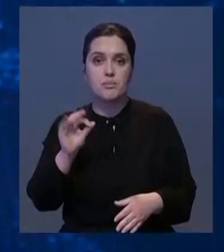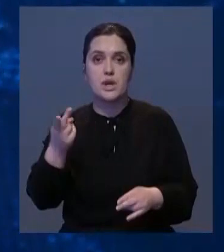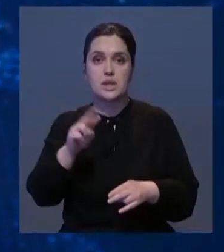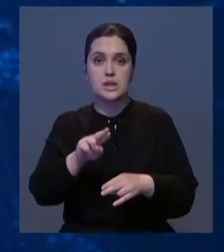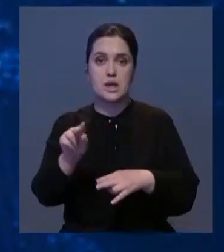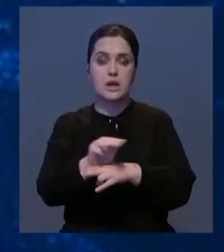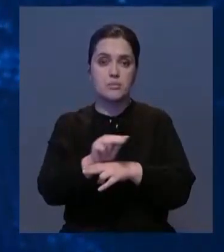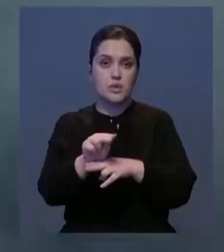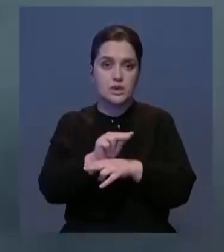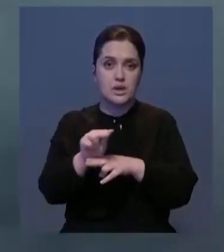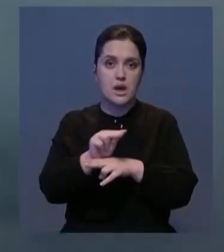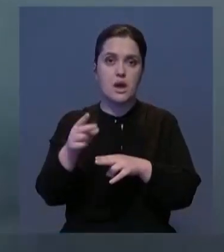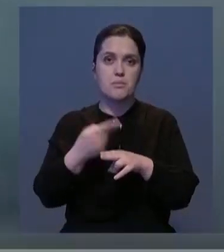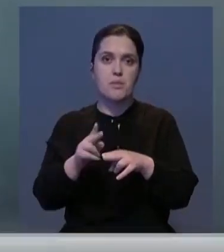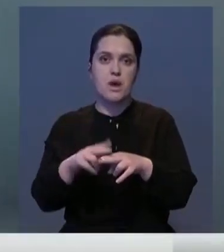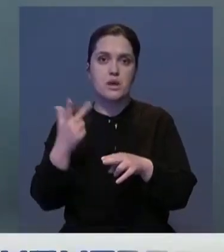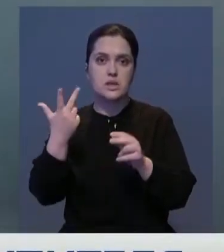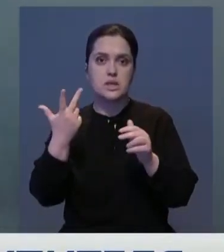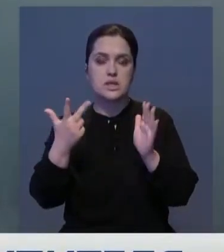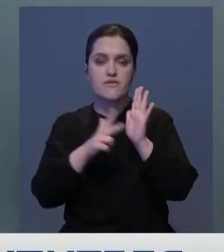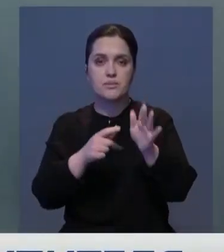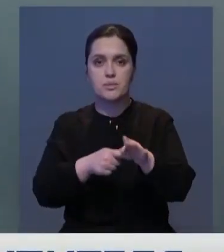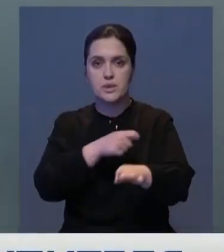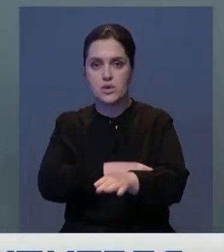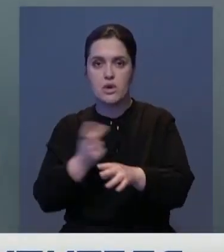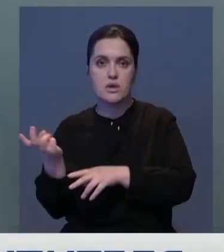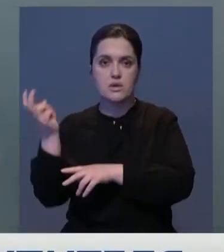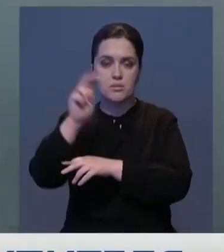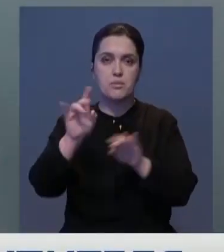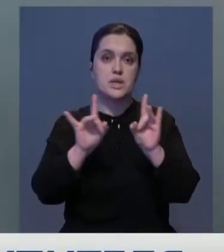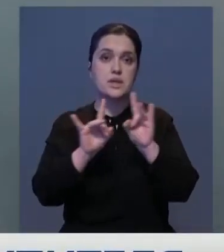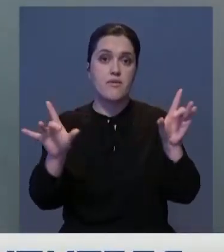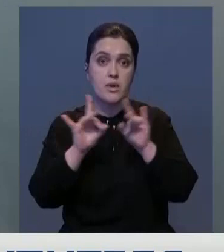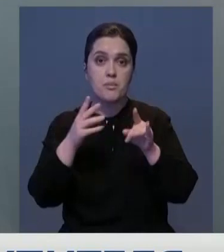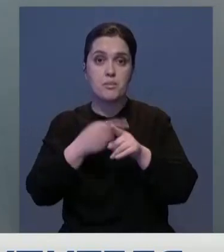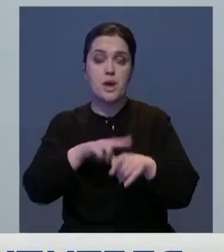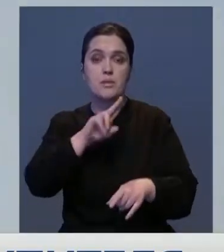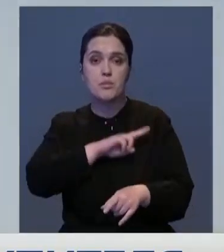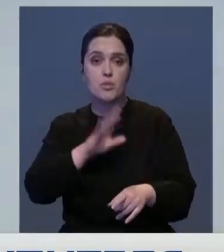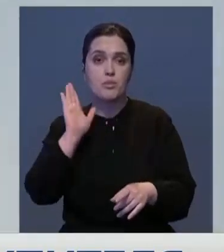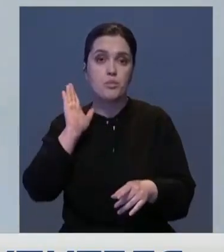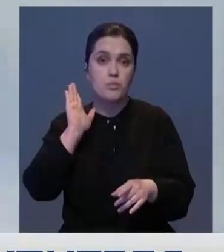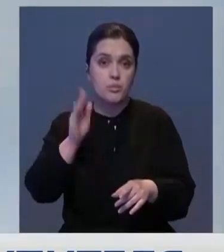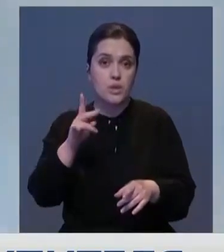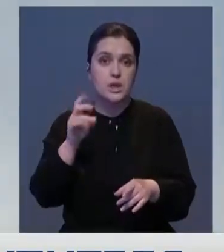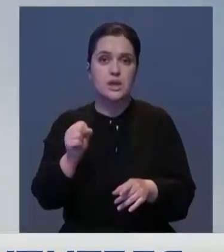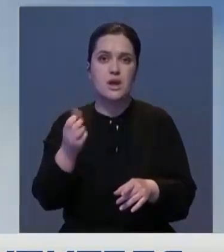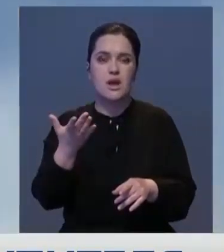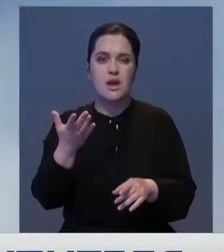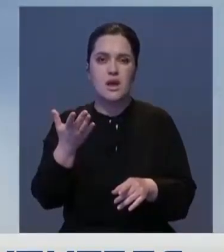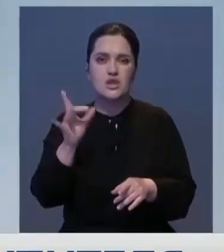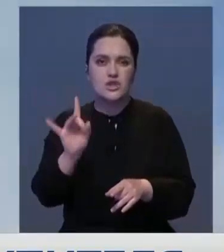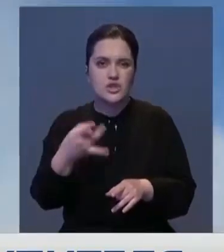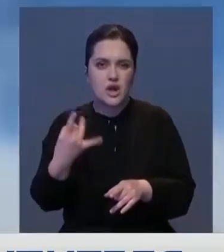октябре. Для работы реставраторы поднялись на 38-метровую статую. По их словам, основная работа будет сфокусирована на